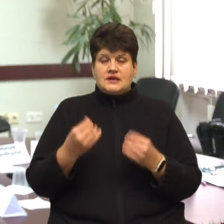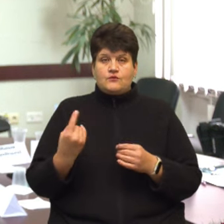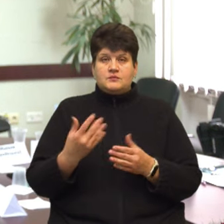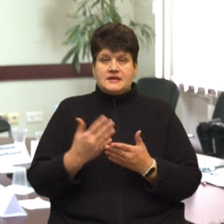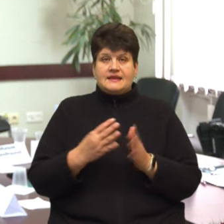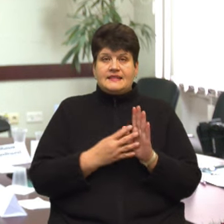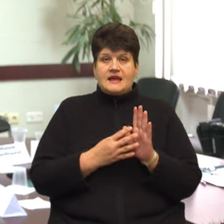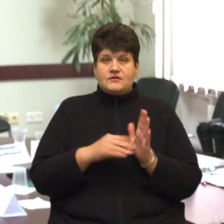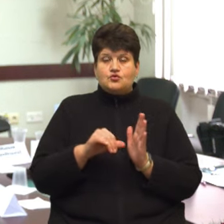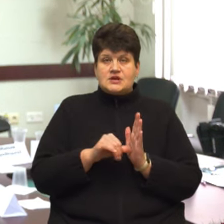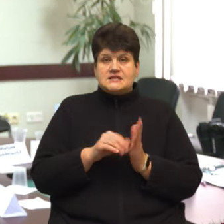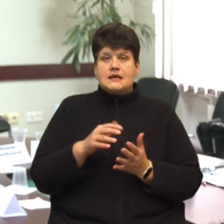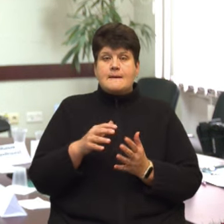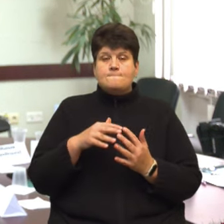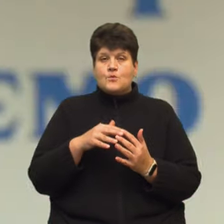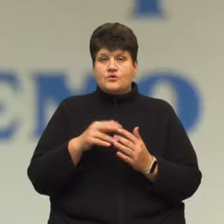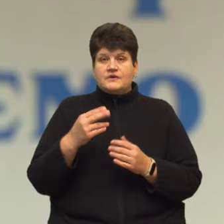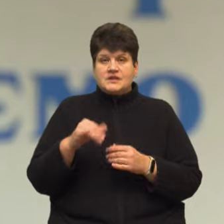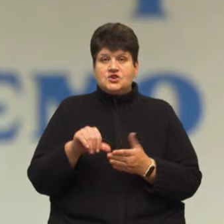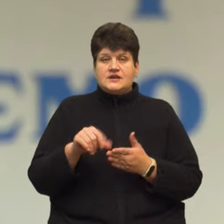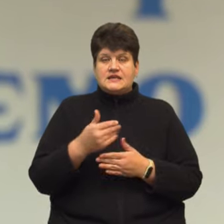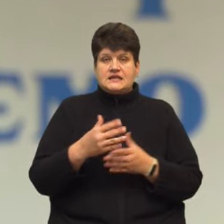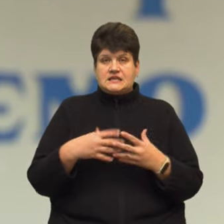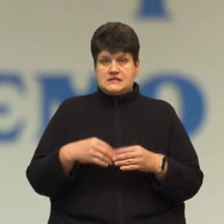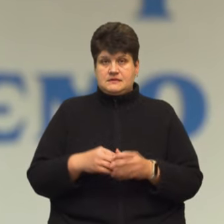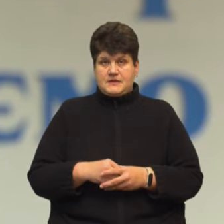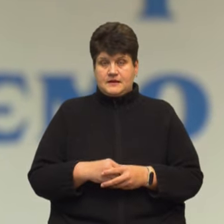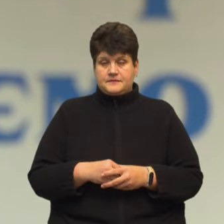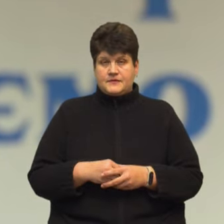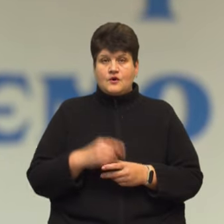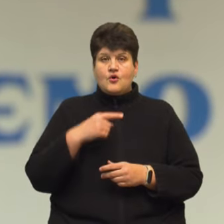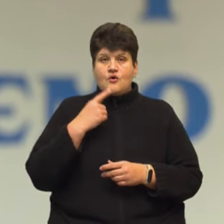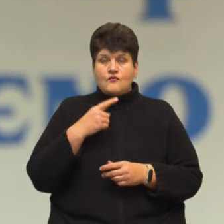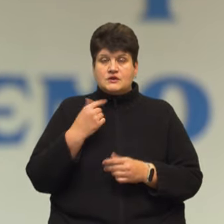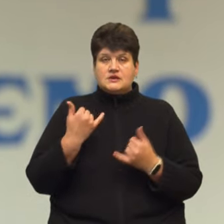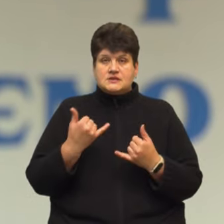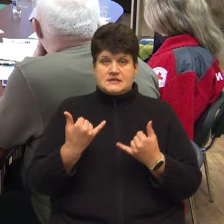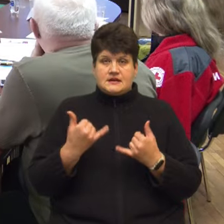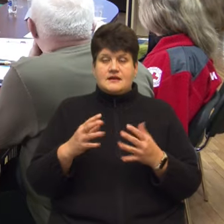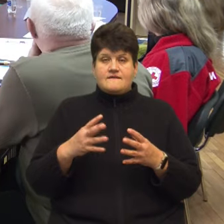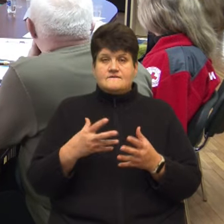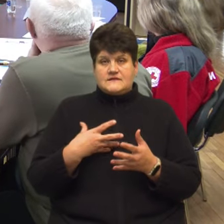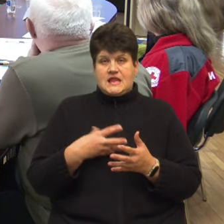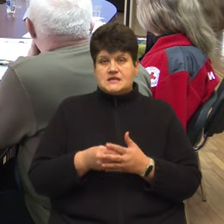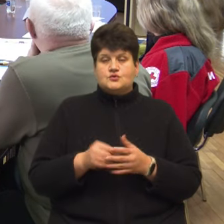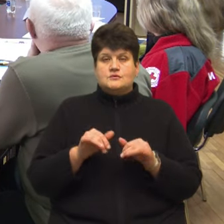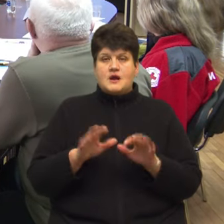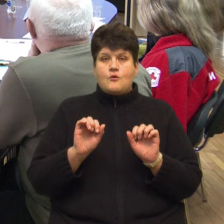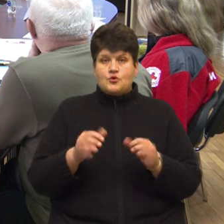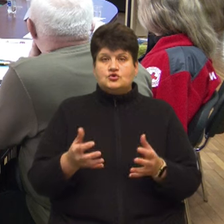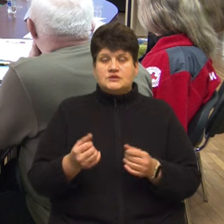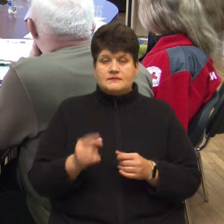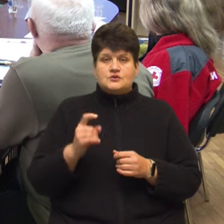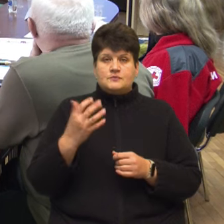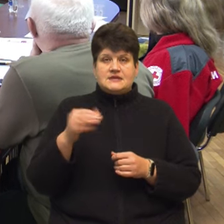учасників бойових дій та членів їхніх сімей. За словами Коли Городецького, на власну справу можна отримати 150 тисяч гривень гранту,